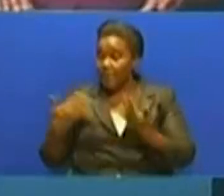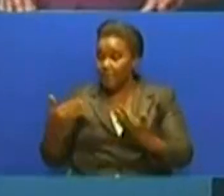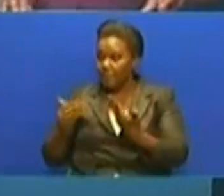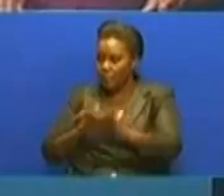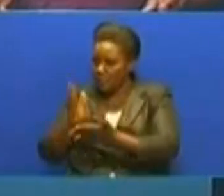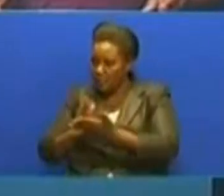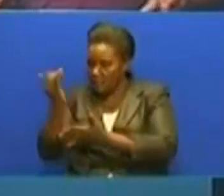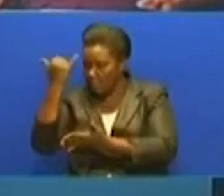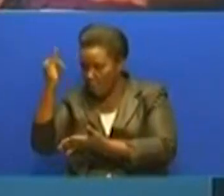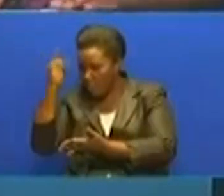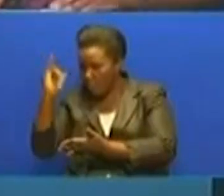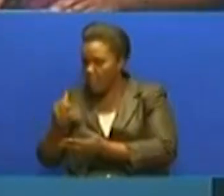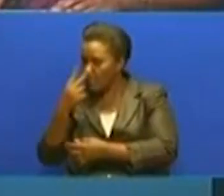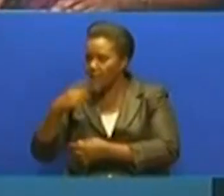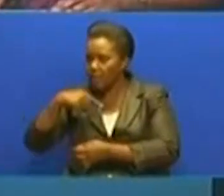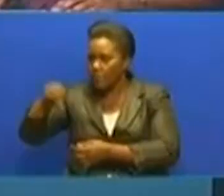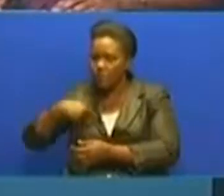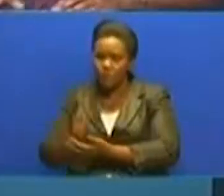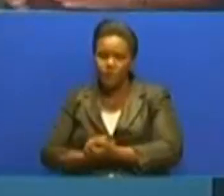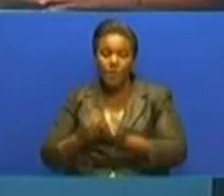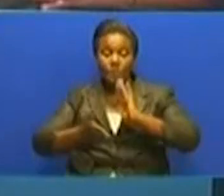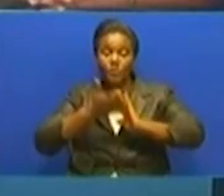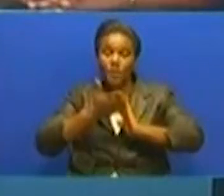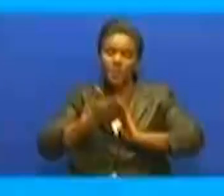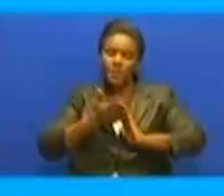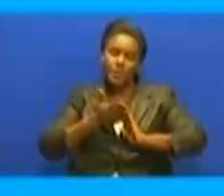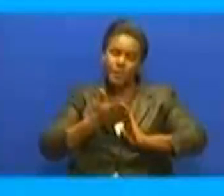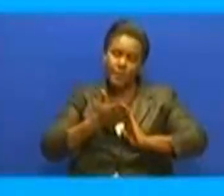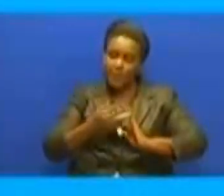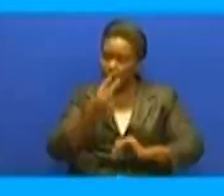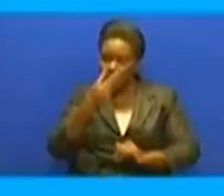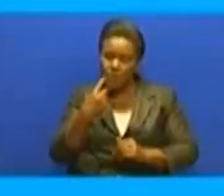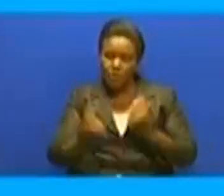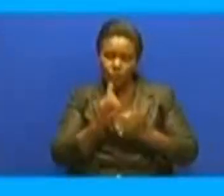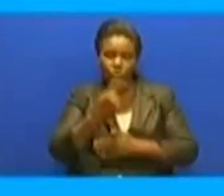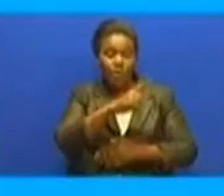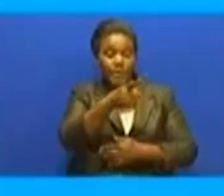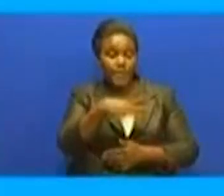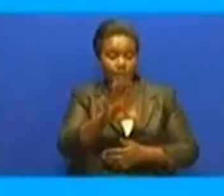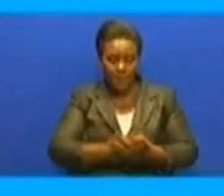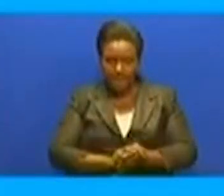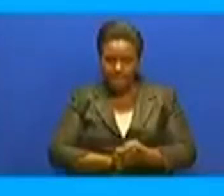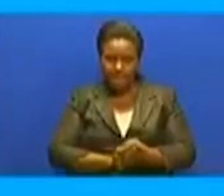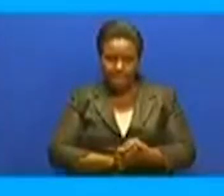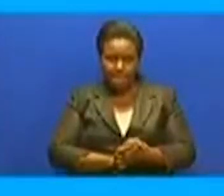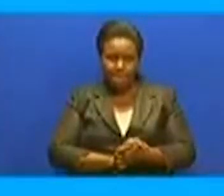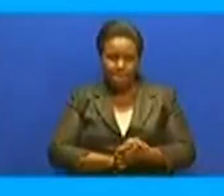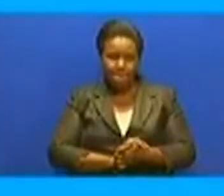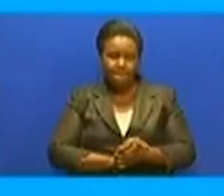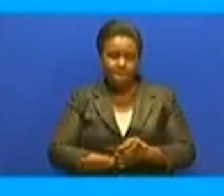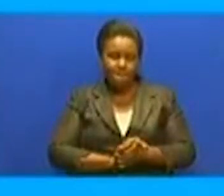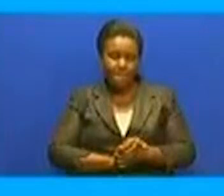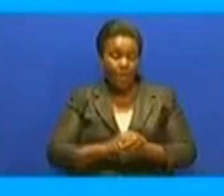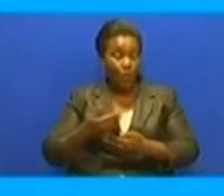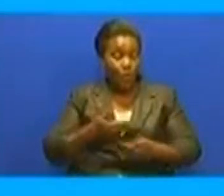tuwa somee watazamaji wetu. Maoni walio tutumia. Na nikianza na alhaji sururu. Kituwa na wazanzibahia.